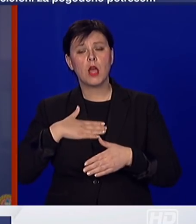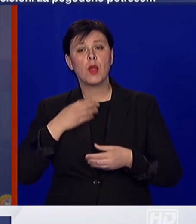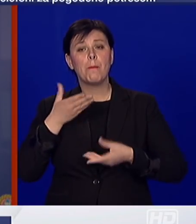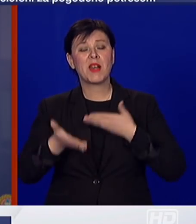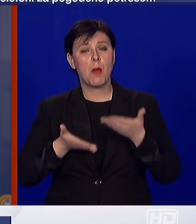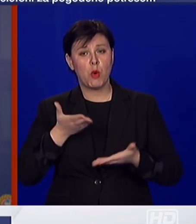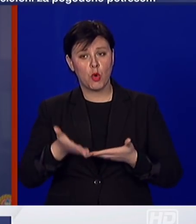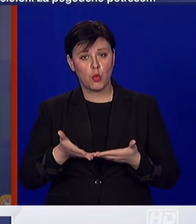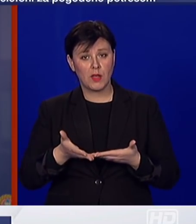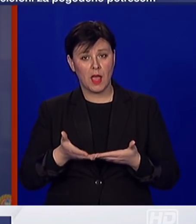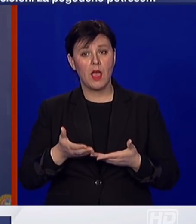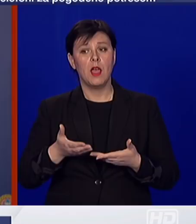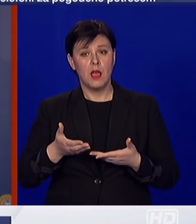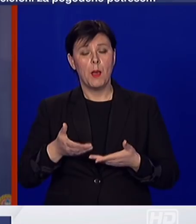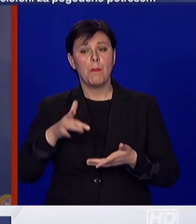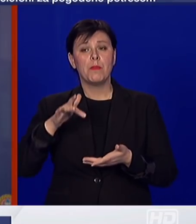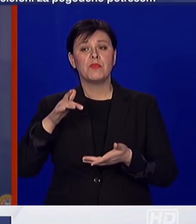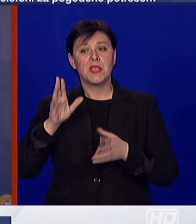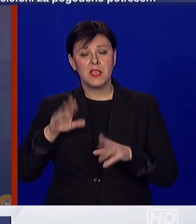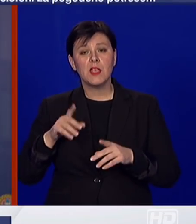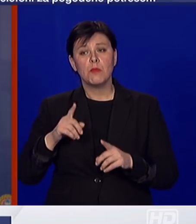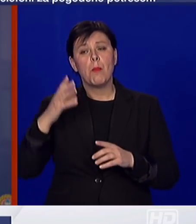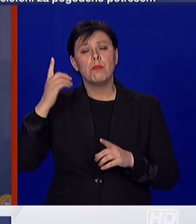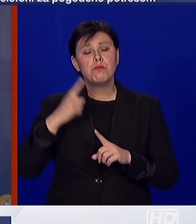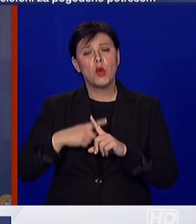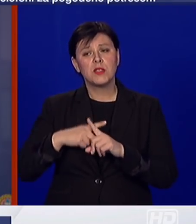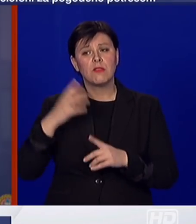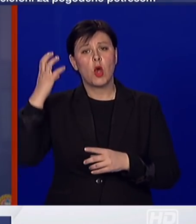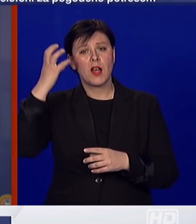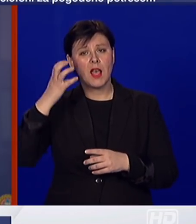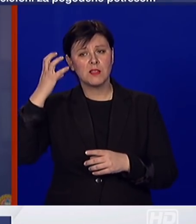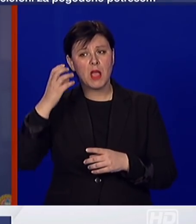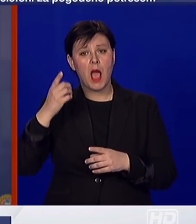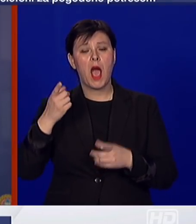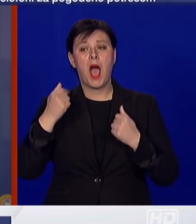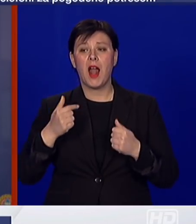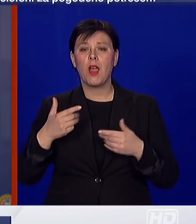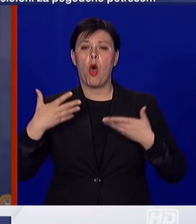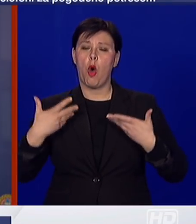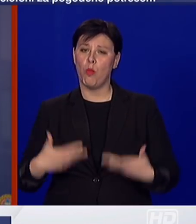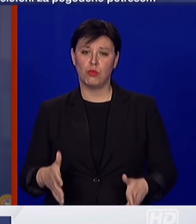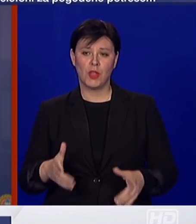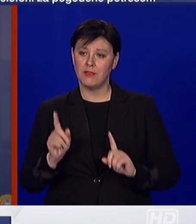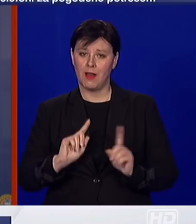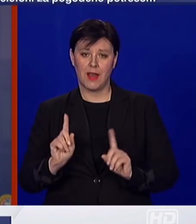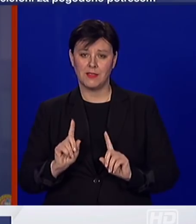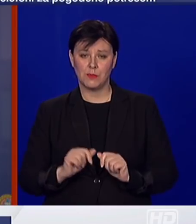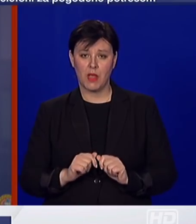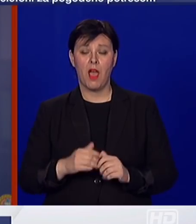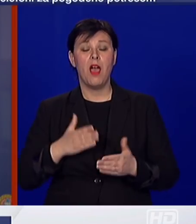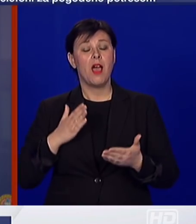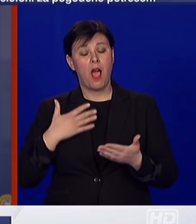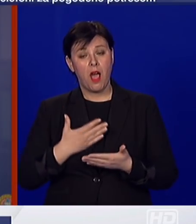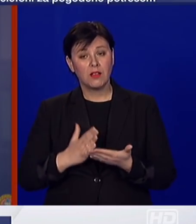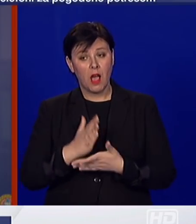Stoga mogu reći da mjesta za optimizam ima, međutim mjesta za opuštanje nema. Ukoliko se i dalje budemo